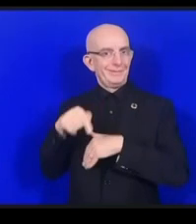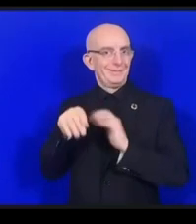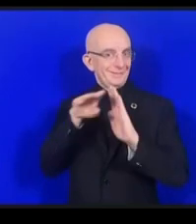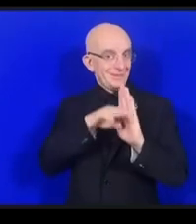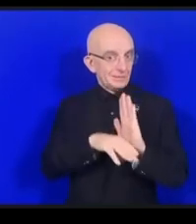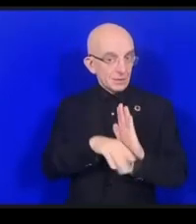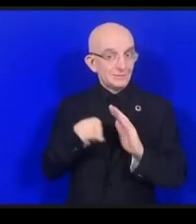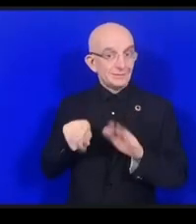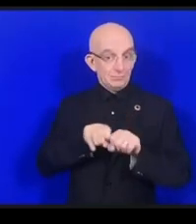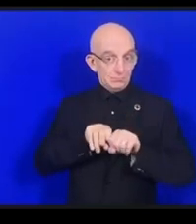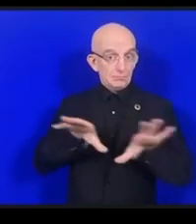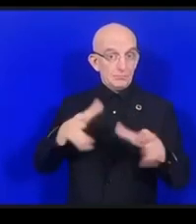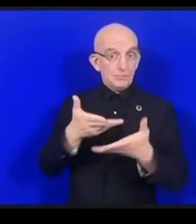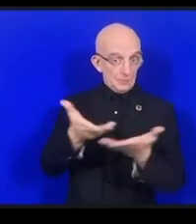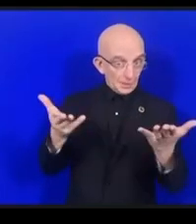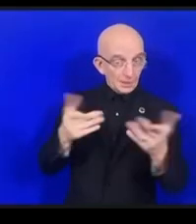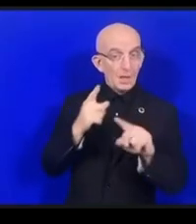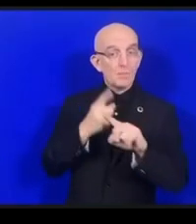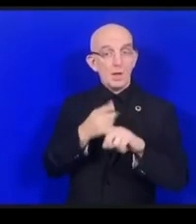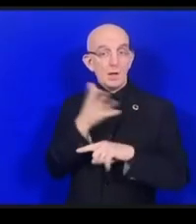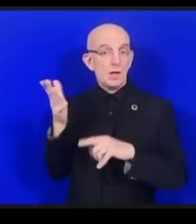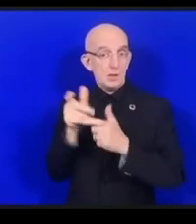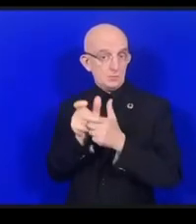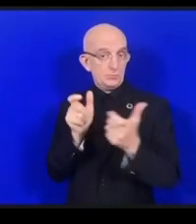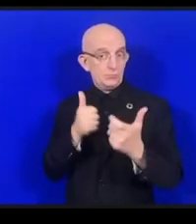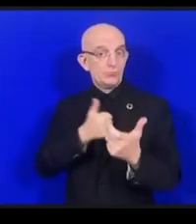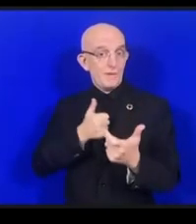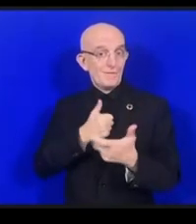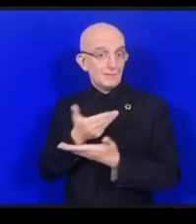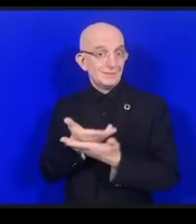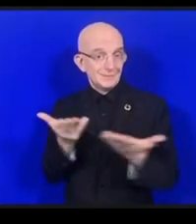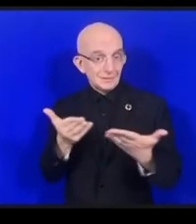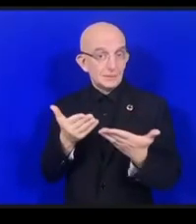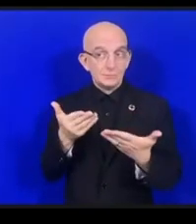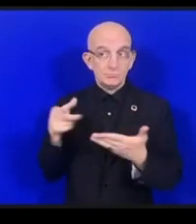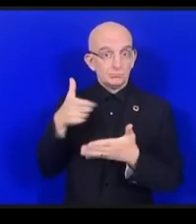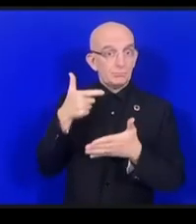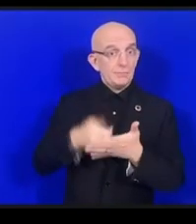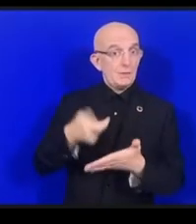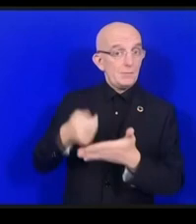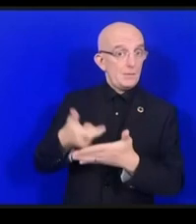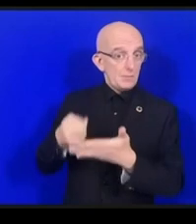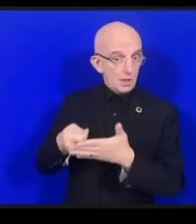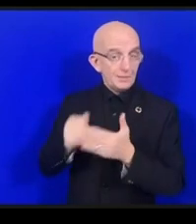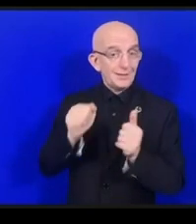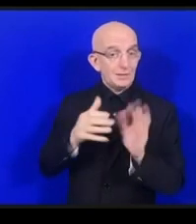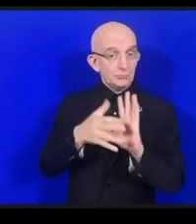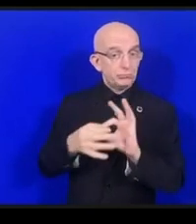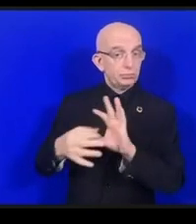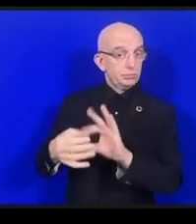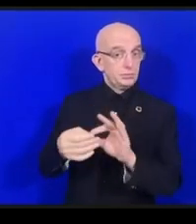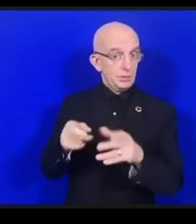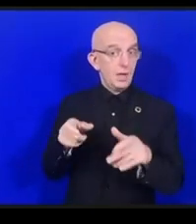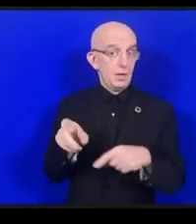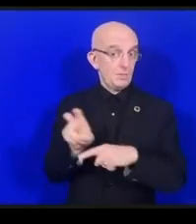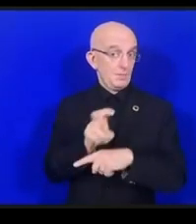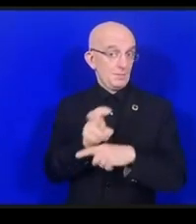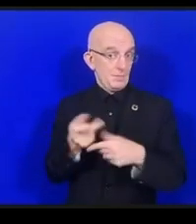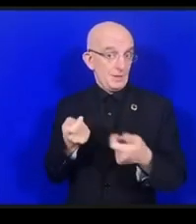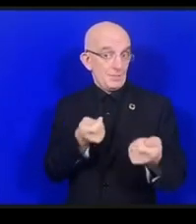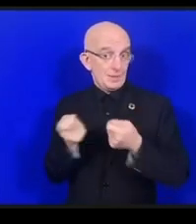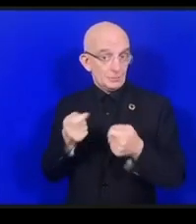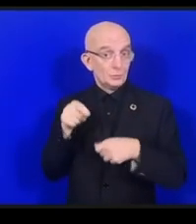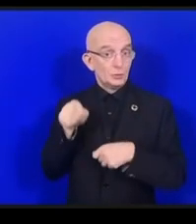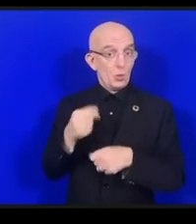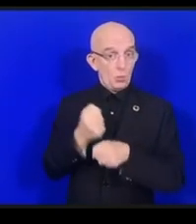そのワーキンググループがこれまでやった作業は私が確認したところで多くの